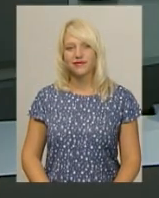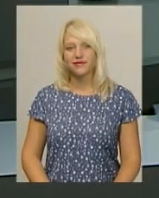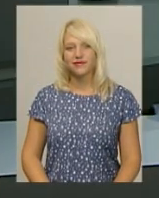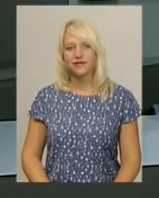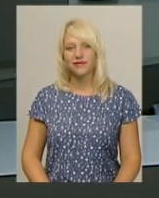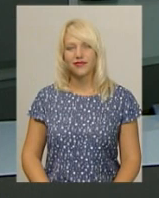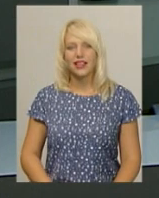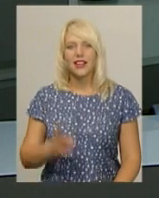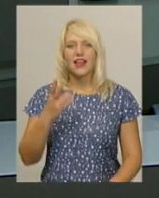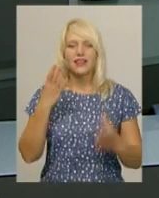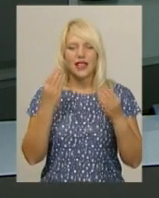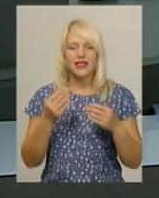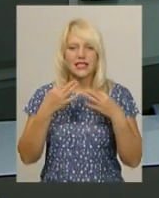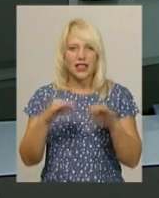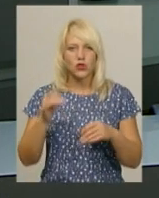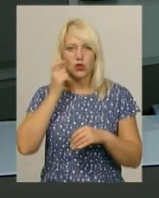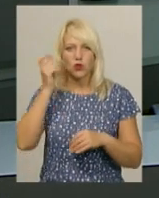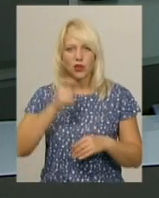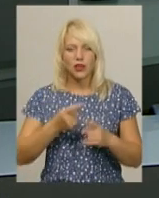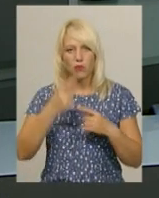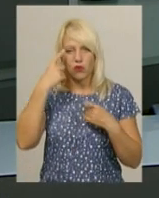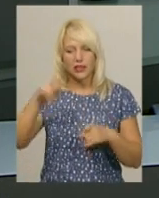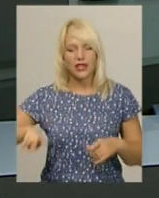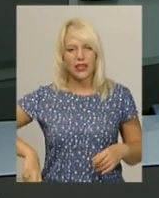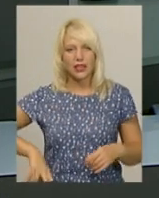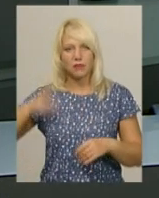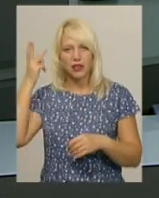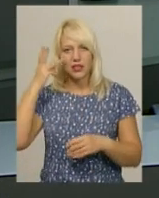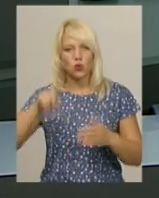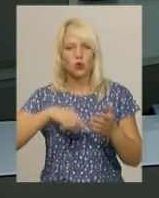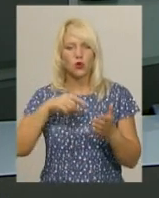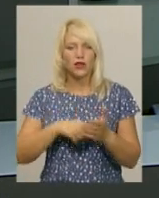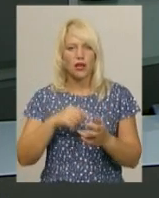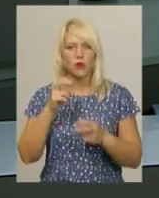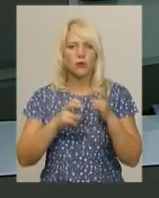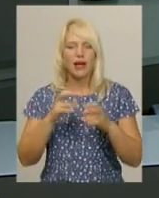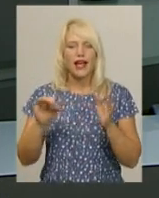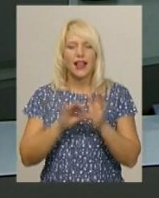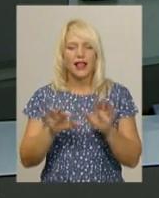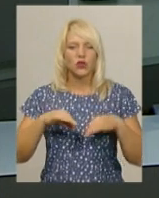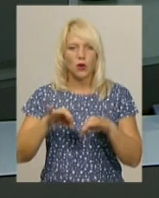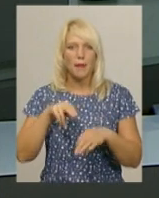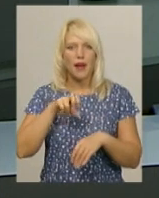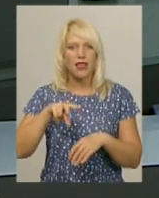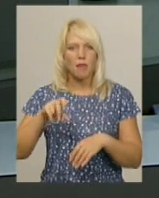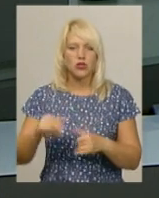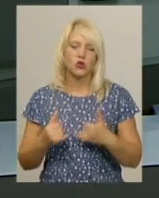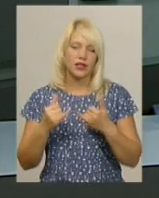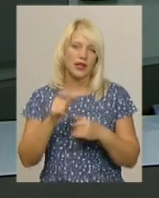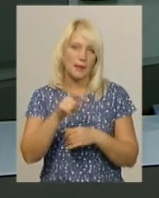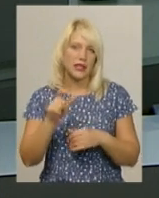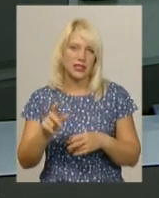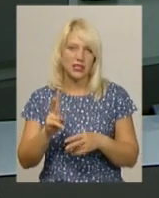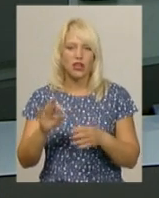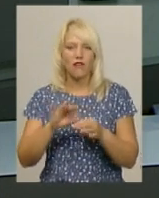На День Незалежності України повідомляє директор Хмельницького комунального підприємства «Електротранс» Віктор Паламарчук. Для пасажирів у